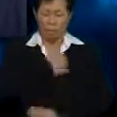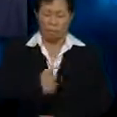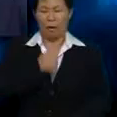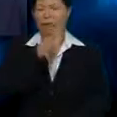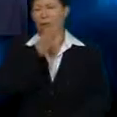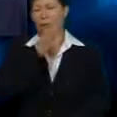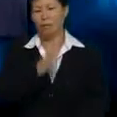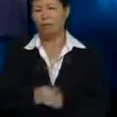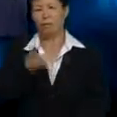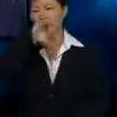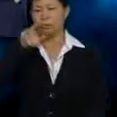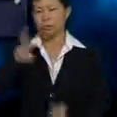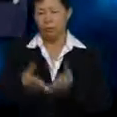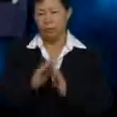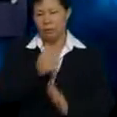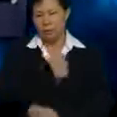Juliam minta maaf